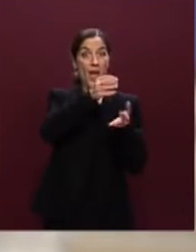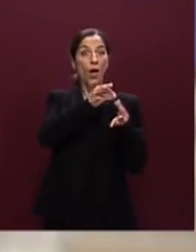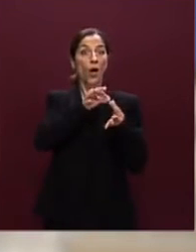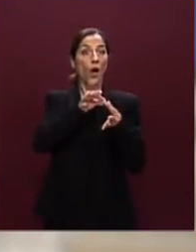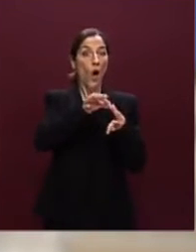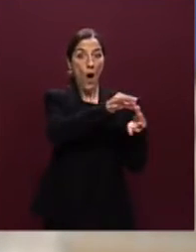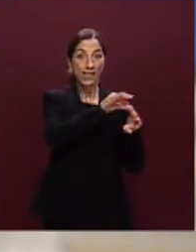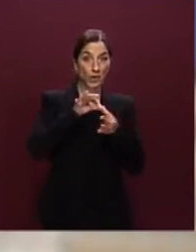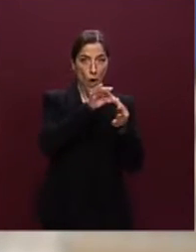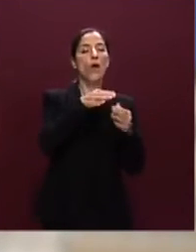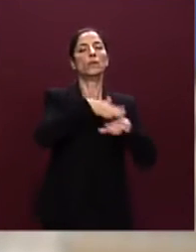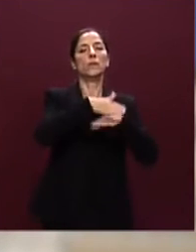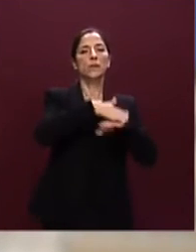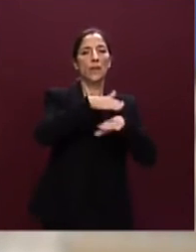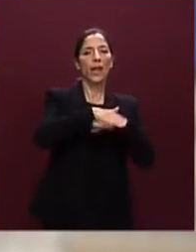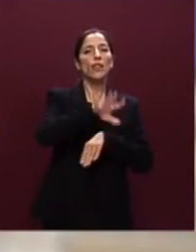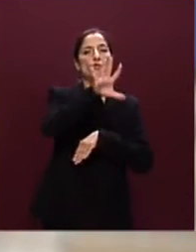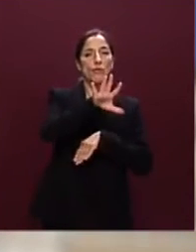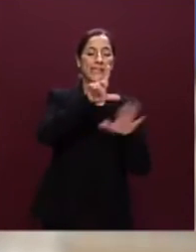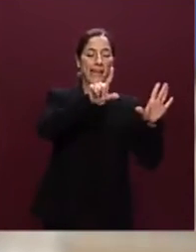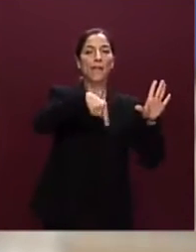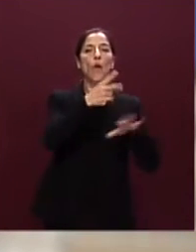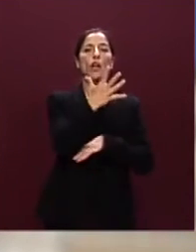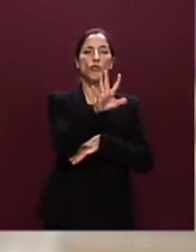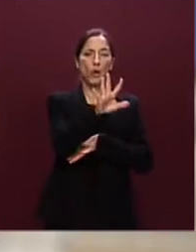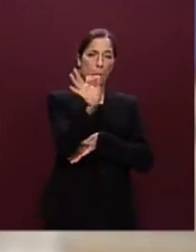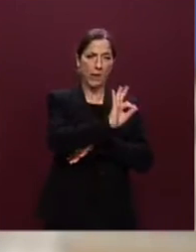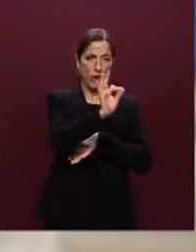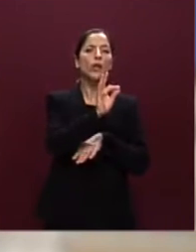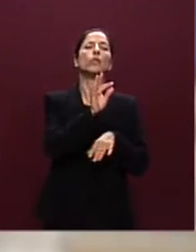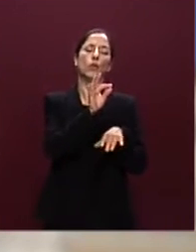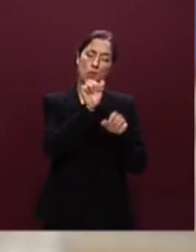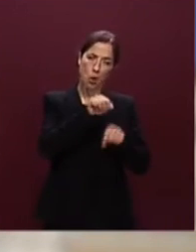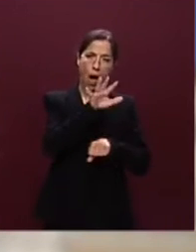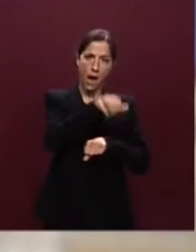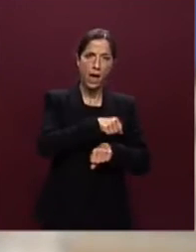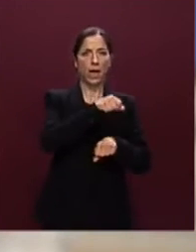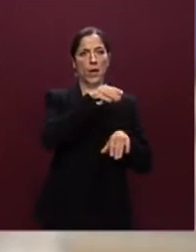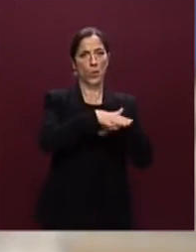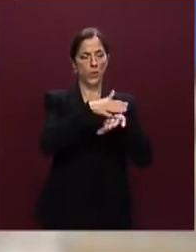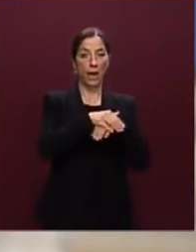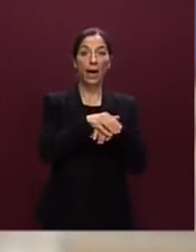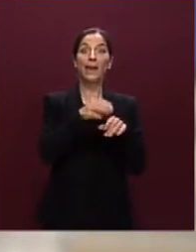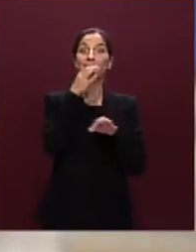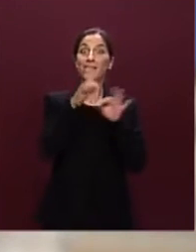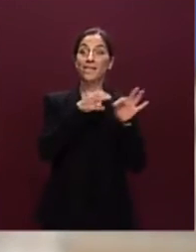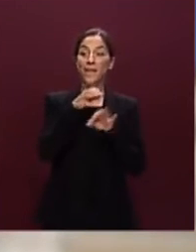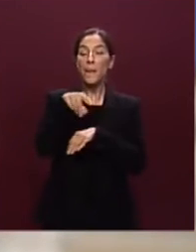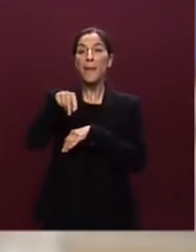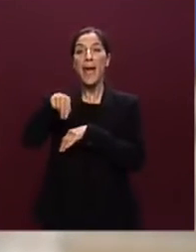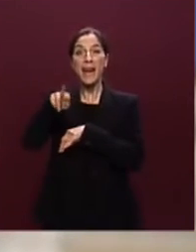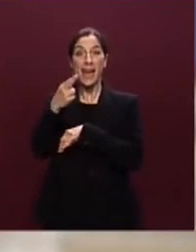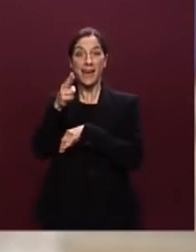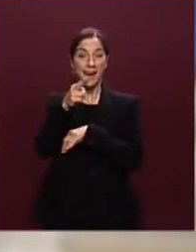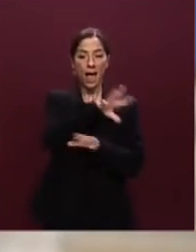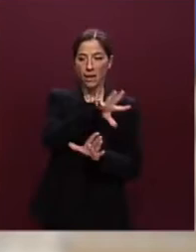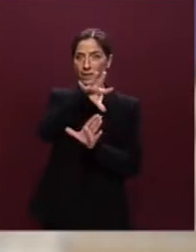7,5% quindi la necessità di riallineare il Repower come capitolo aggiuntivo del Piano Nazionale di Ripesa e